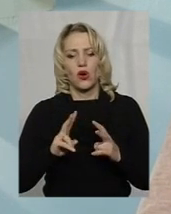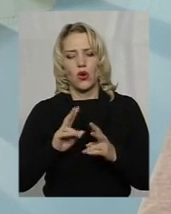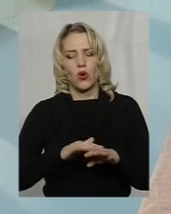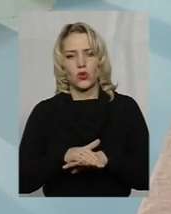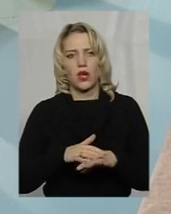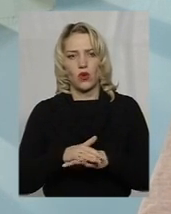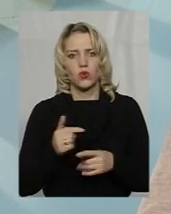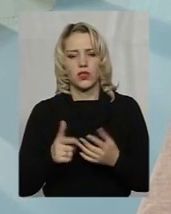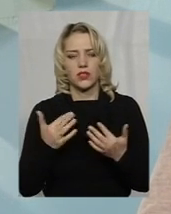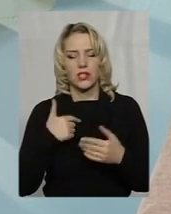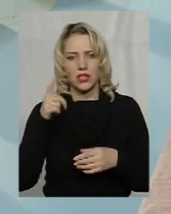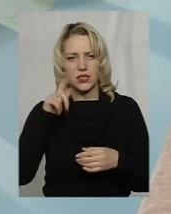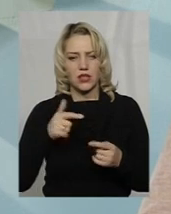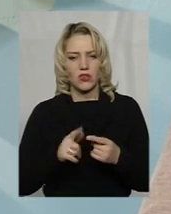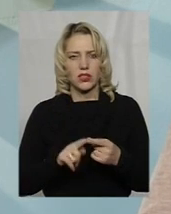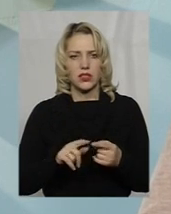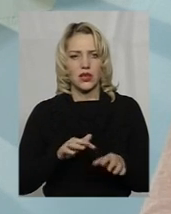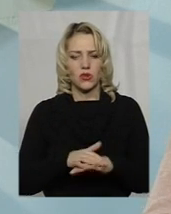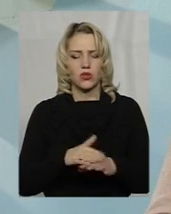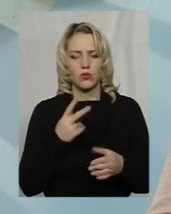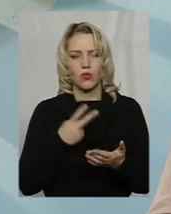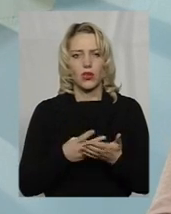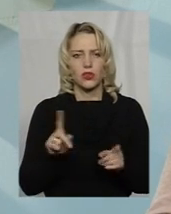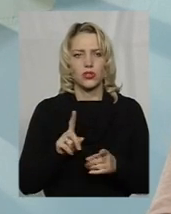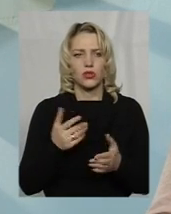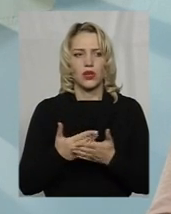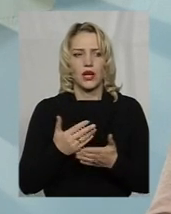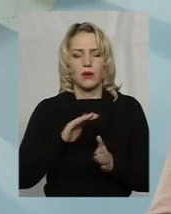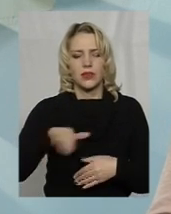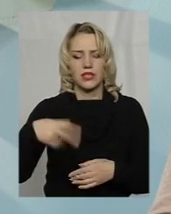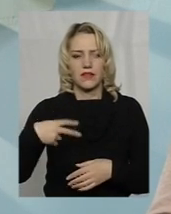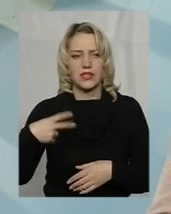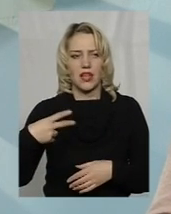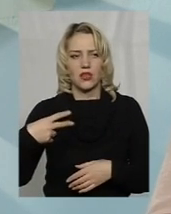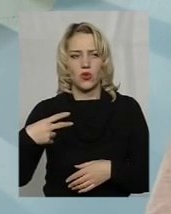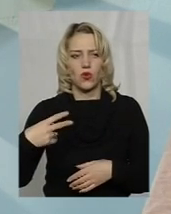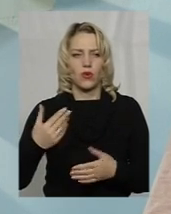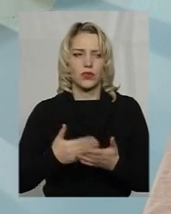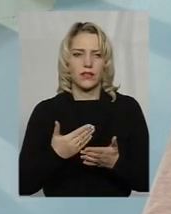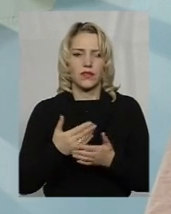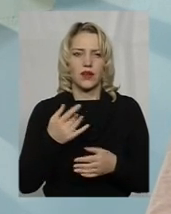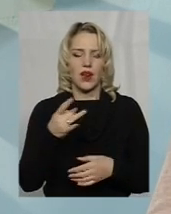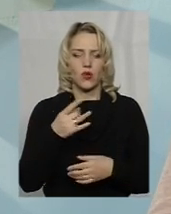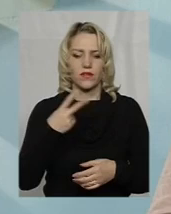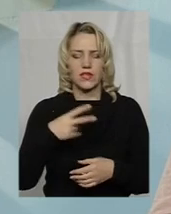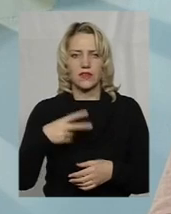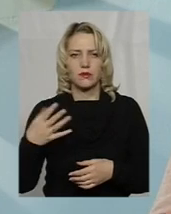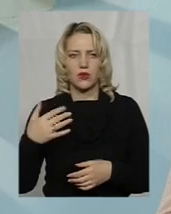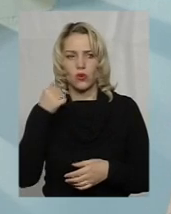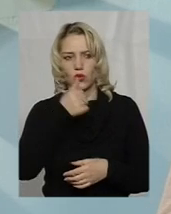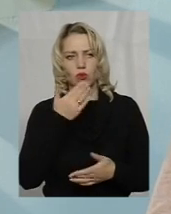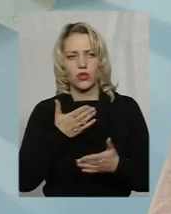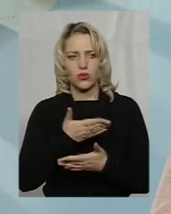знаю, розрахунки показують, що десь приблизно в районі 20-25 року, якщо ми